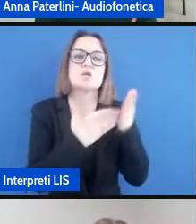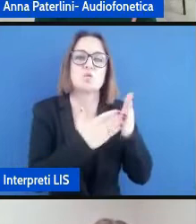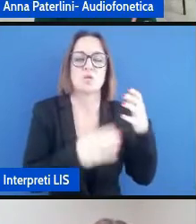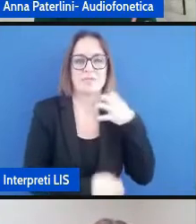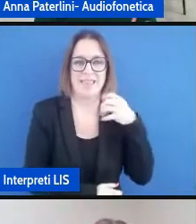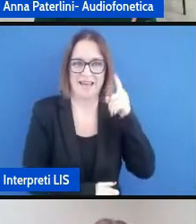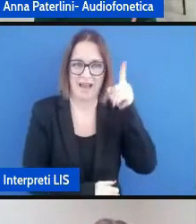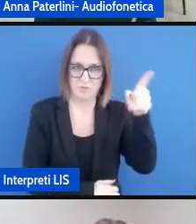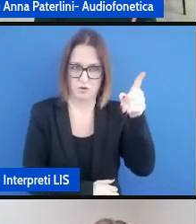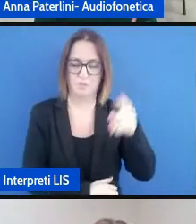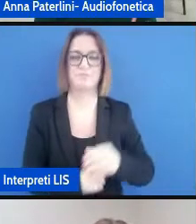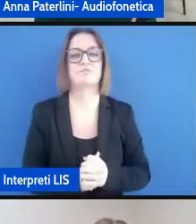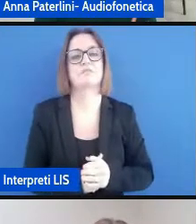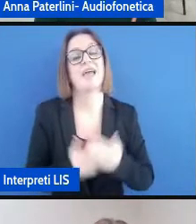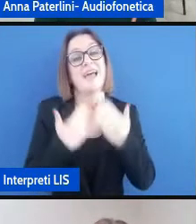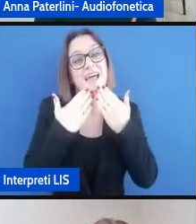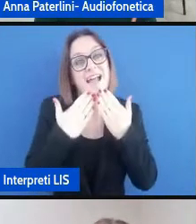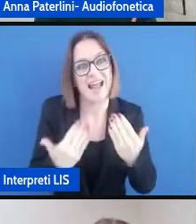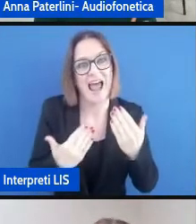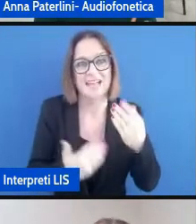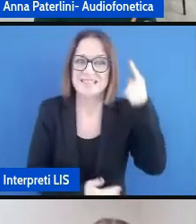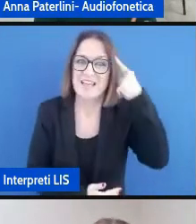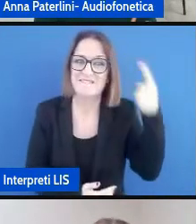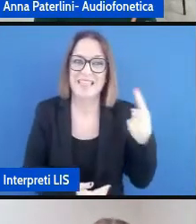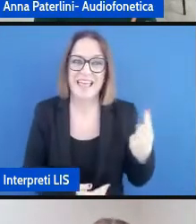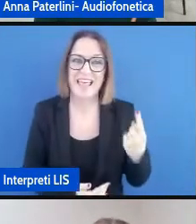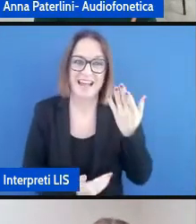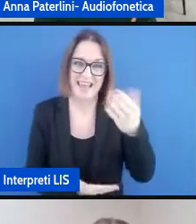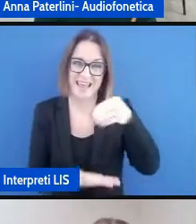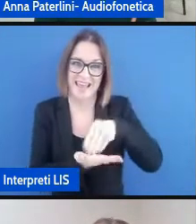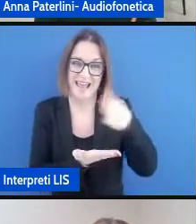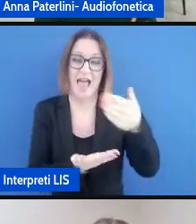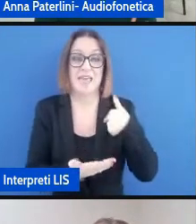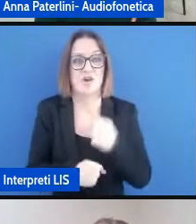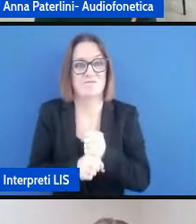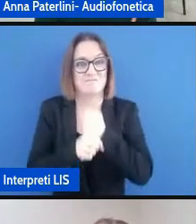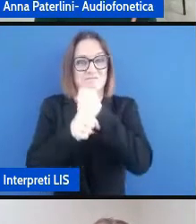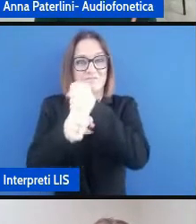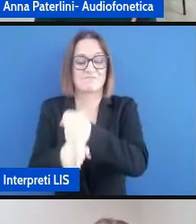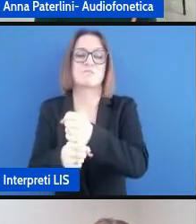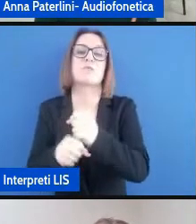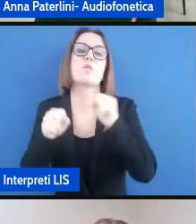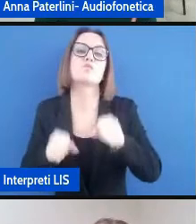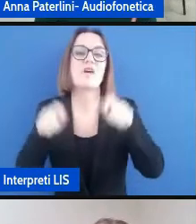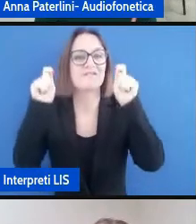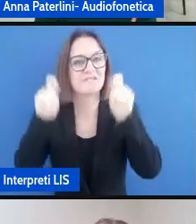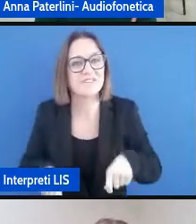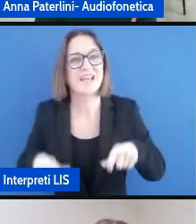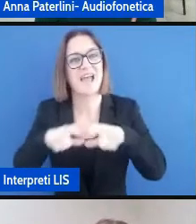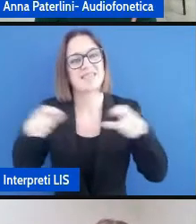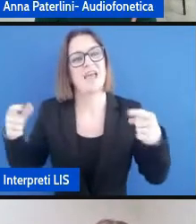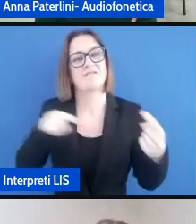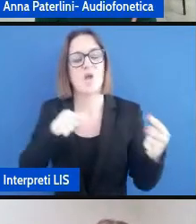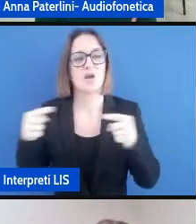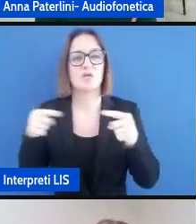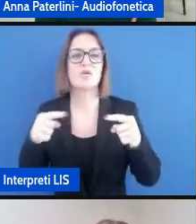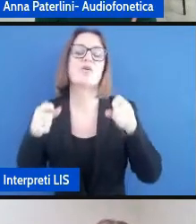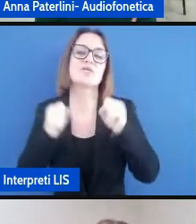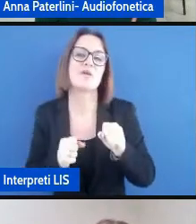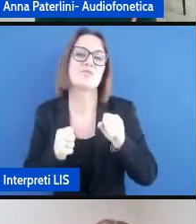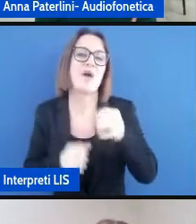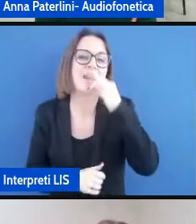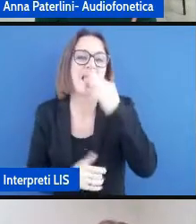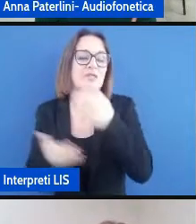bergamo ringrazio federica baroni a cui passo la parola così da iniziare la tavola rotonda e presentare tutti i